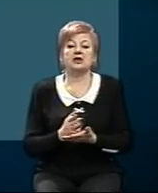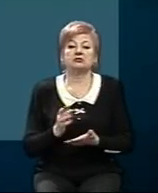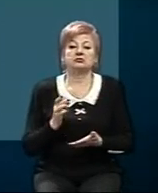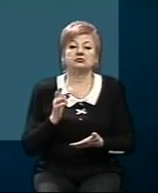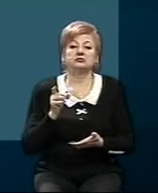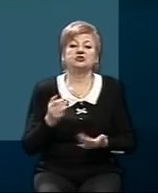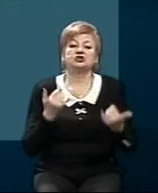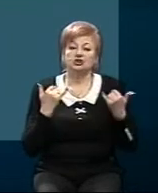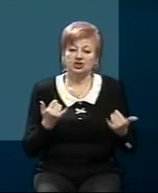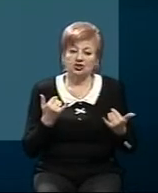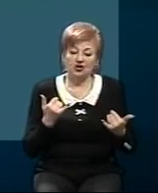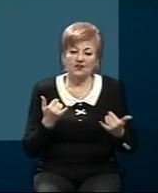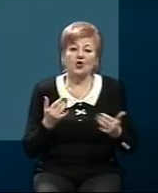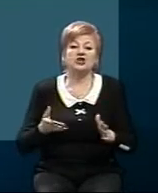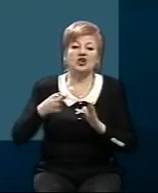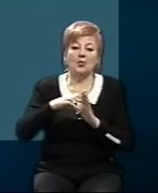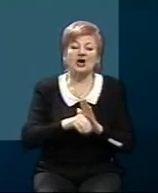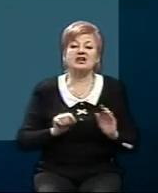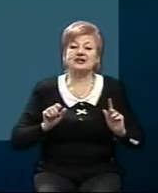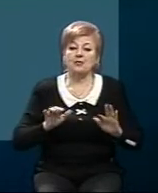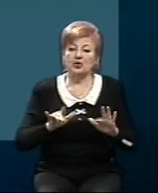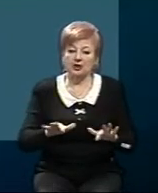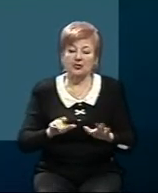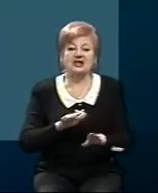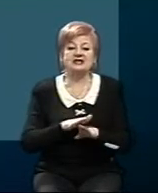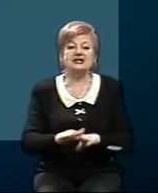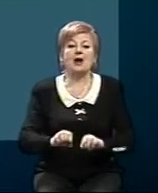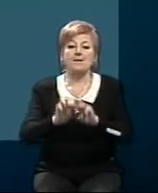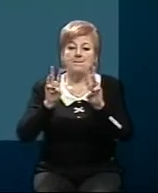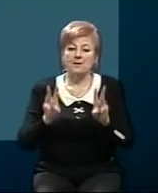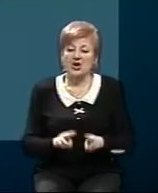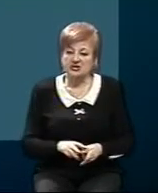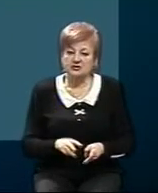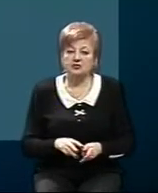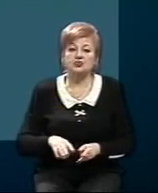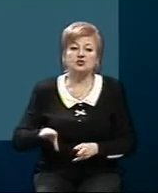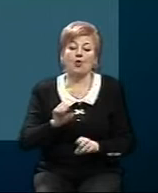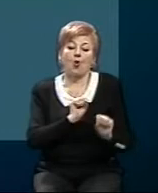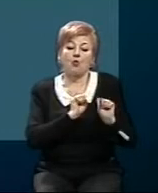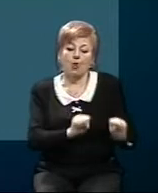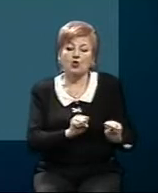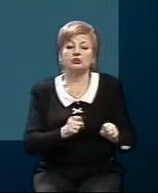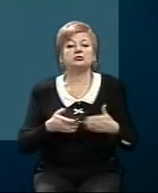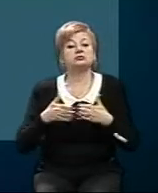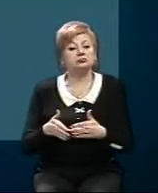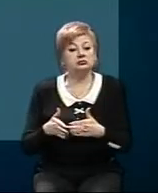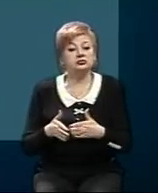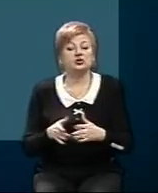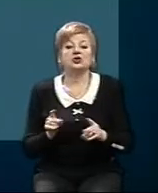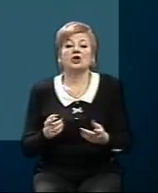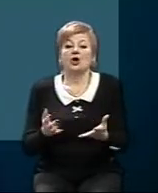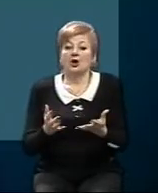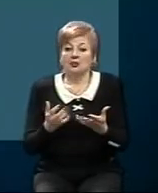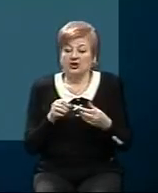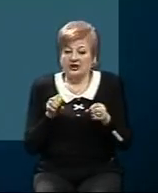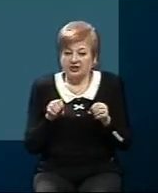сьогодні запроваджуються заходи із забезпечення охорони і оборони об'єктів. Отаке відповідне рішення сьогодні